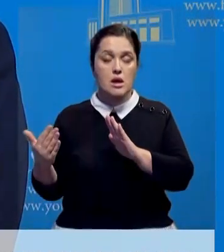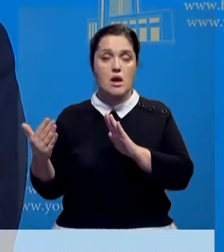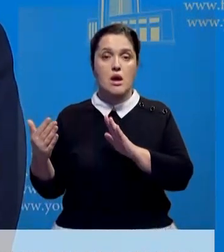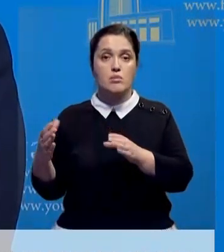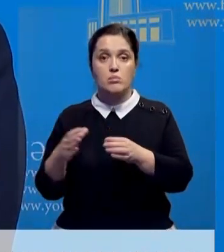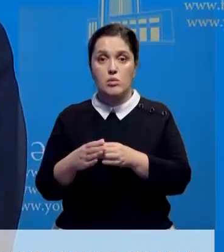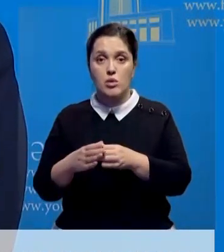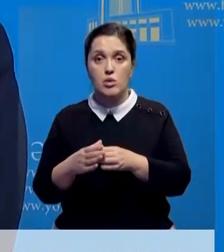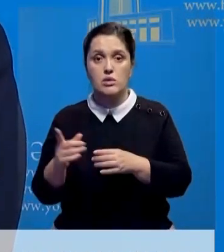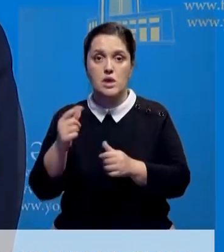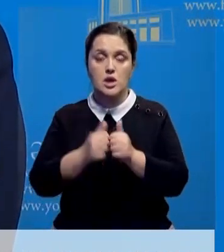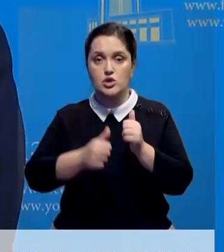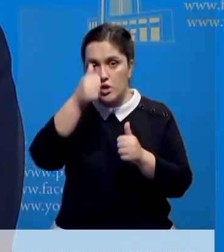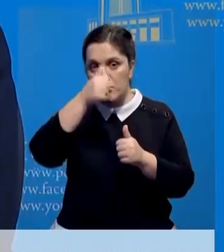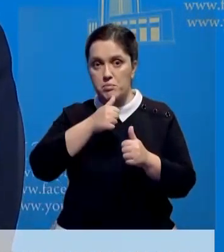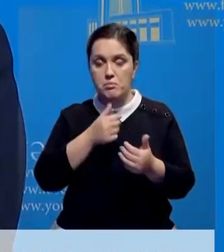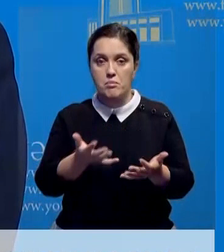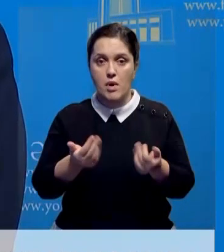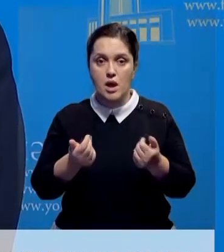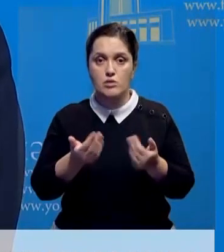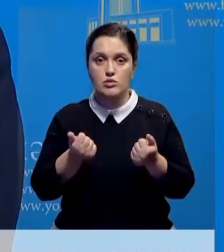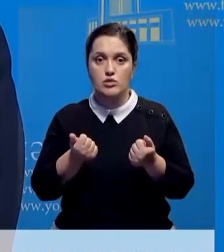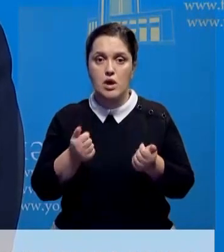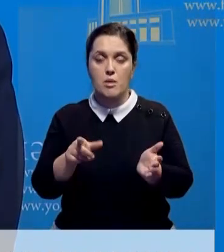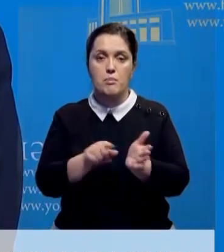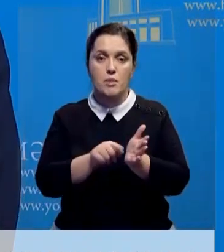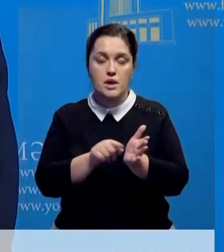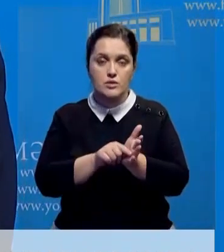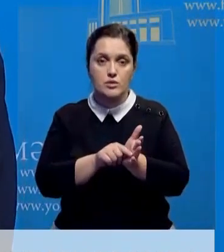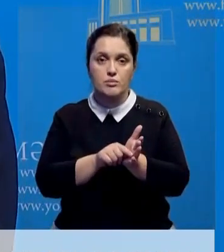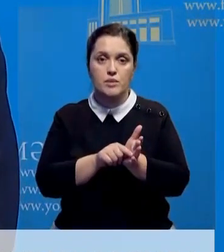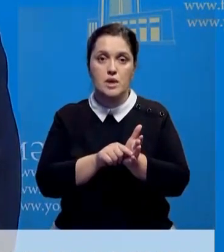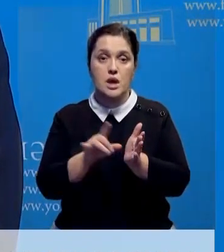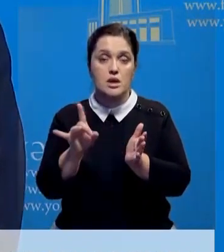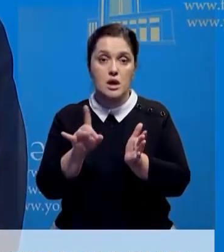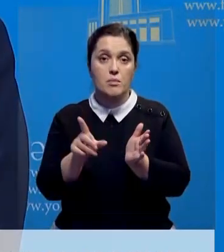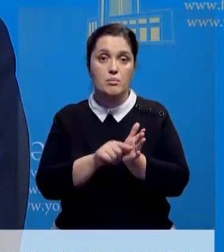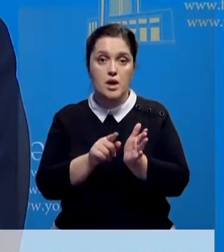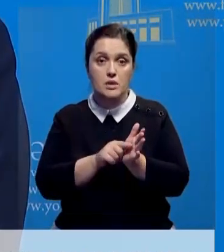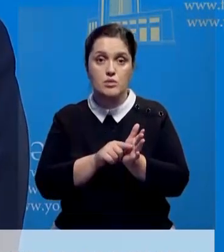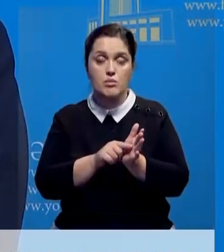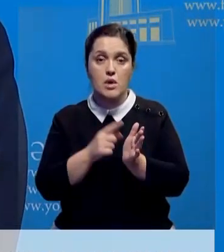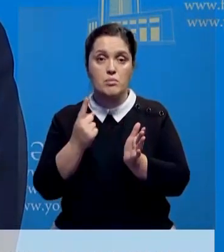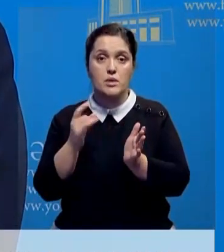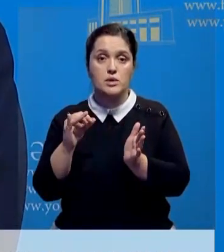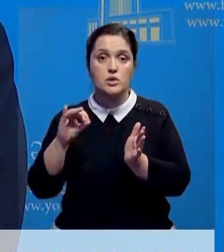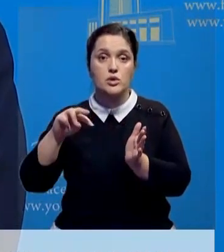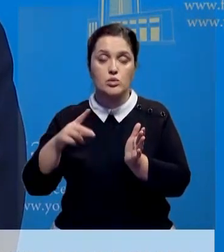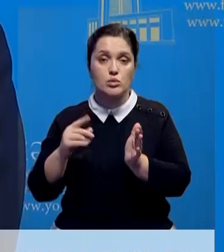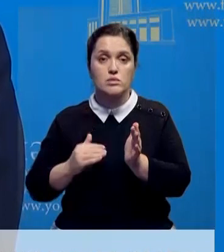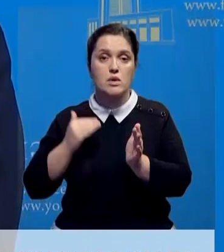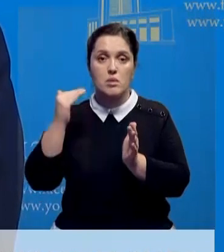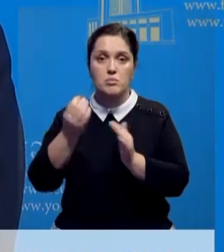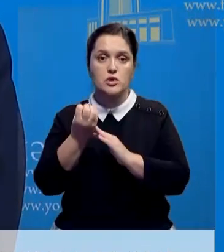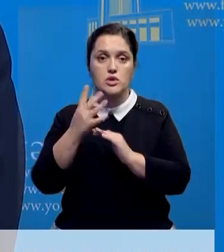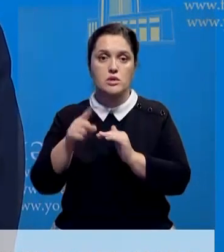по которым они ежемесячно получают сегодня пособие. Причем размер этой пособии на 1 июля поднялось на